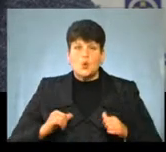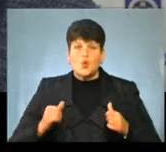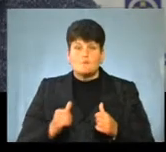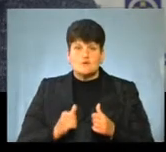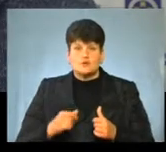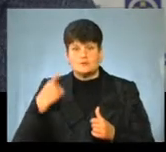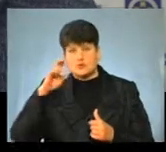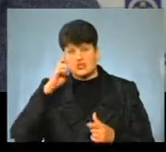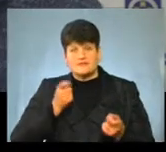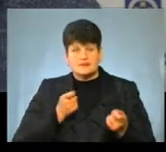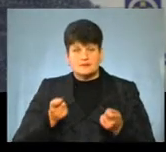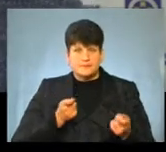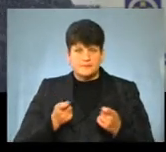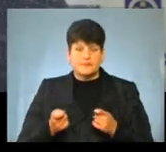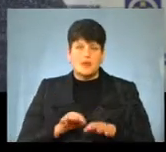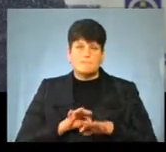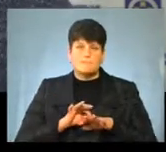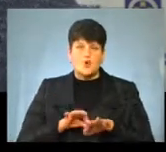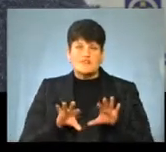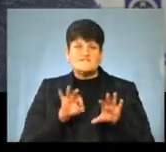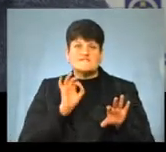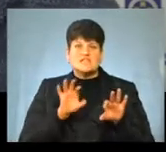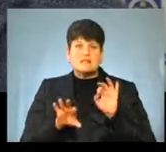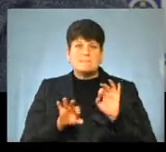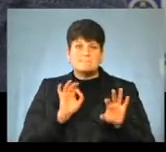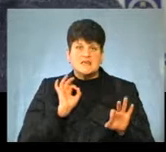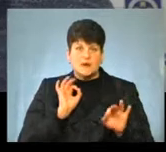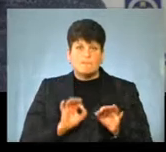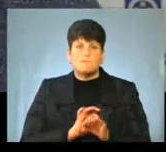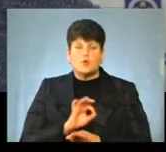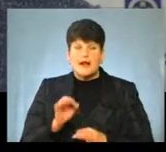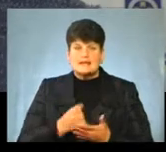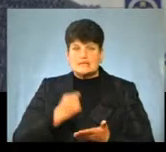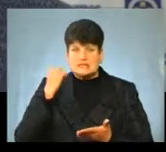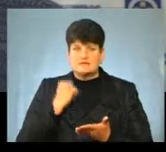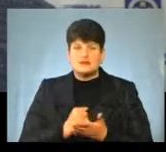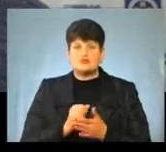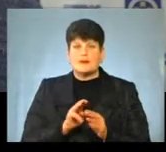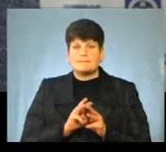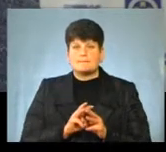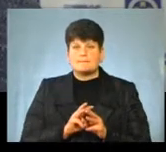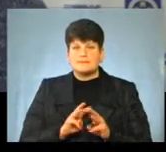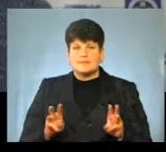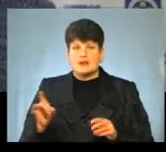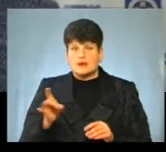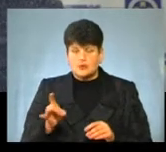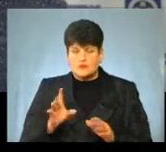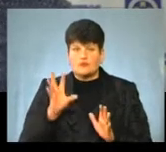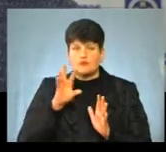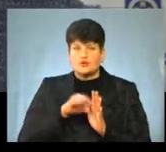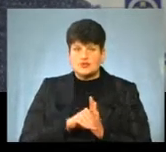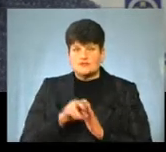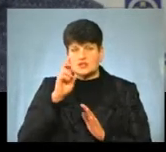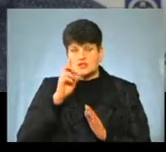в обласній державній адміністрації, яка проводить відбір таких проєктів, подає на затвердження від регіону, потім вони включаються в державну